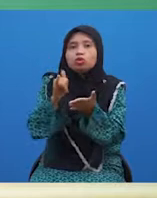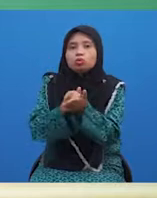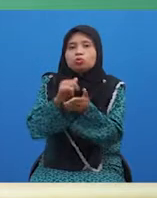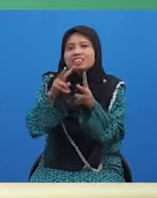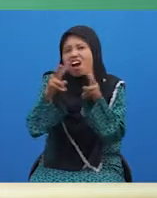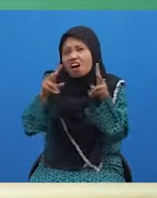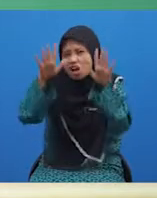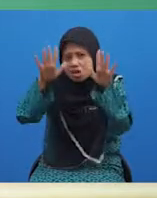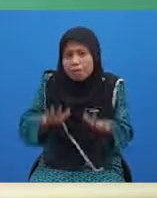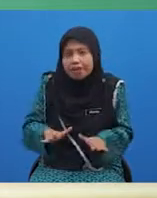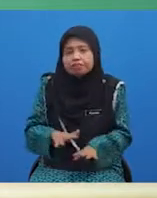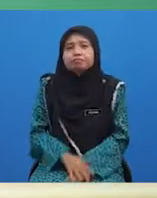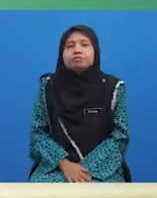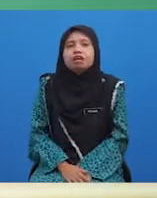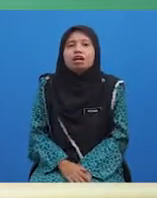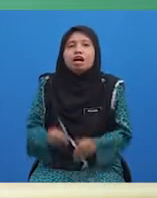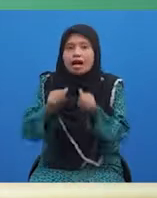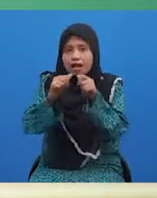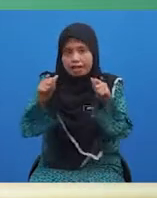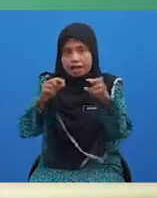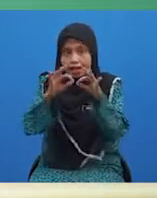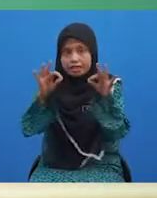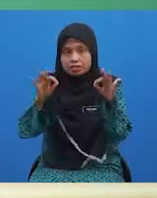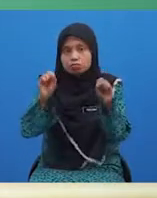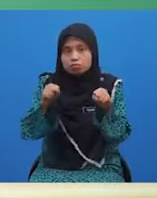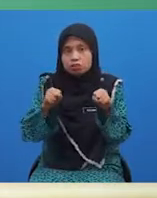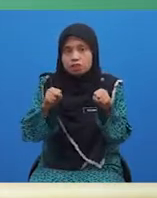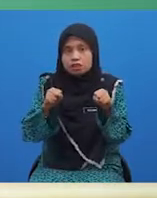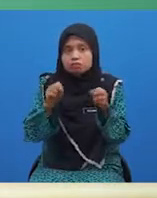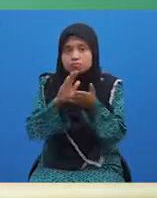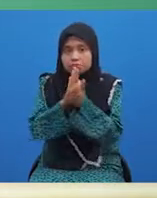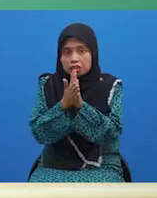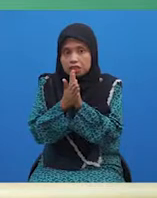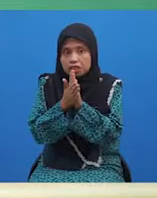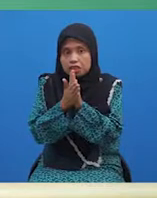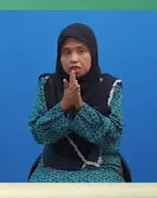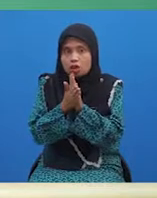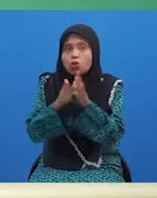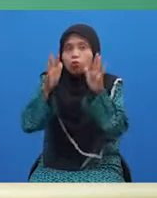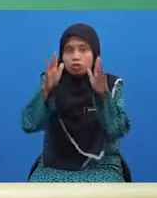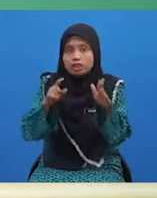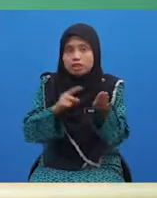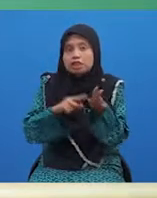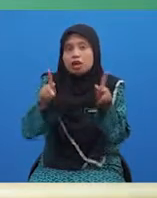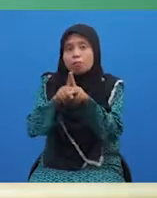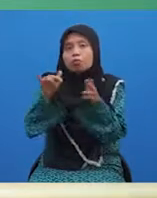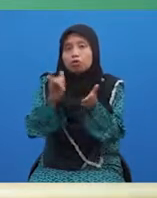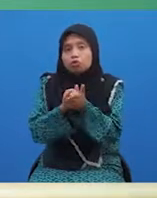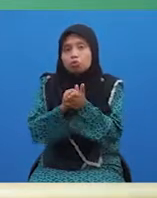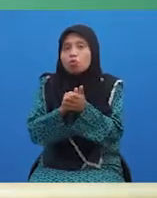sangat lebat. Atau, ayat ini boleh menjadi hujan di kampung itu lebat sangat.